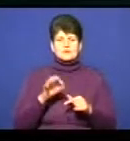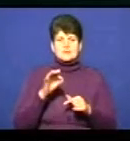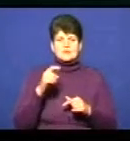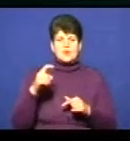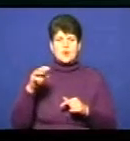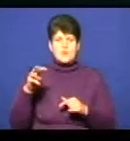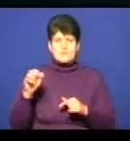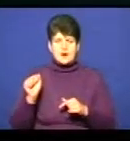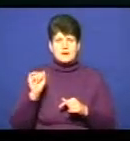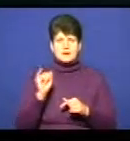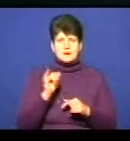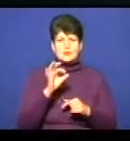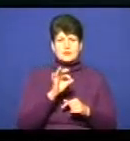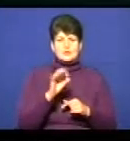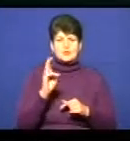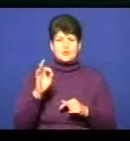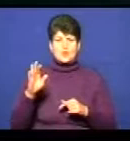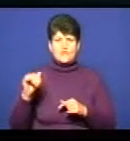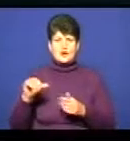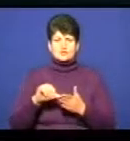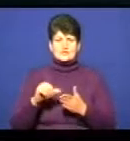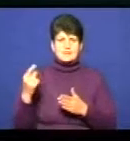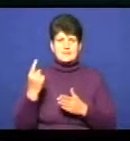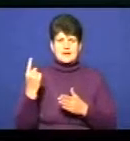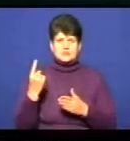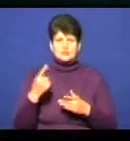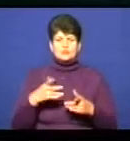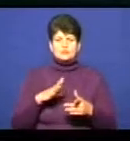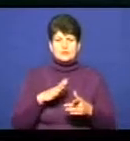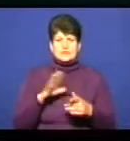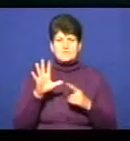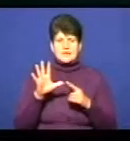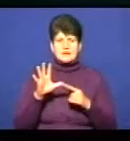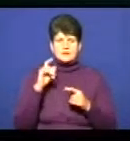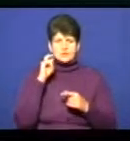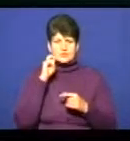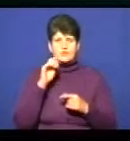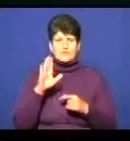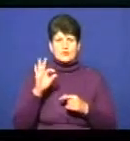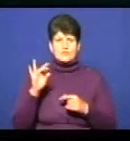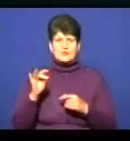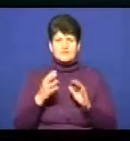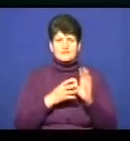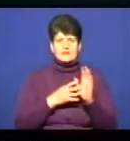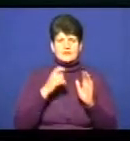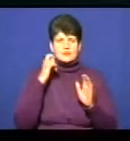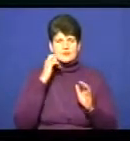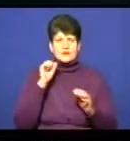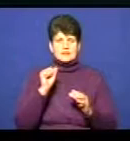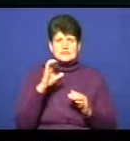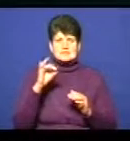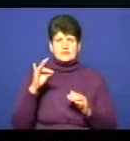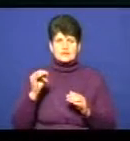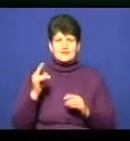Хома та Олена Коваль. Учасниками першої хвилі проєкту стали 5-річний Макар Воробйов та 9-річна Анна Сиротюк з